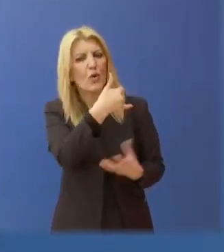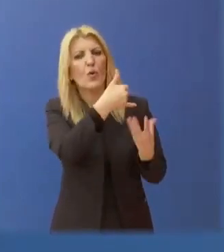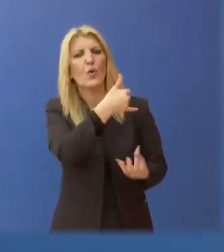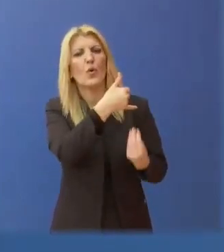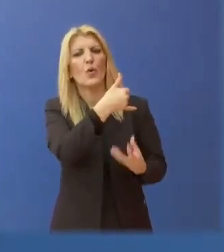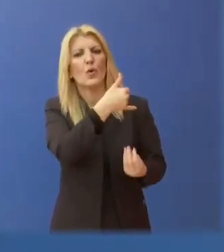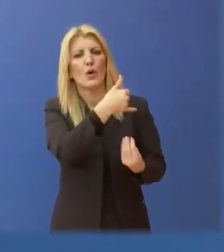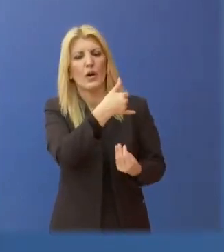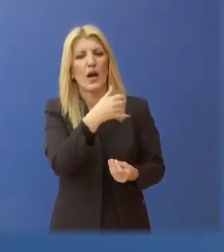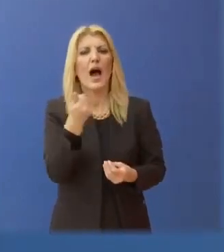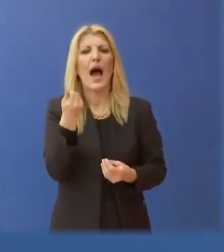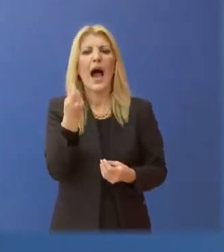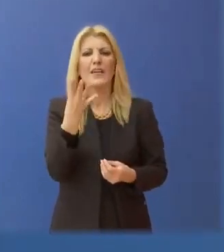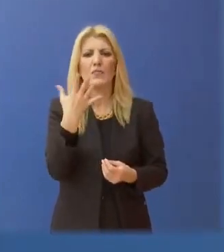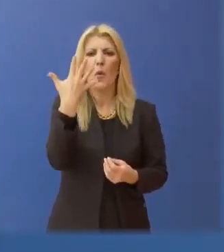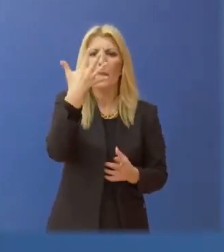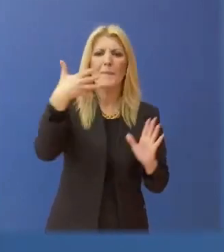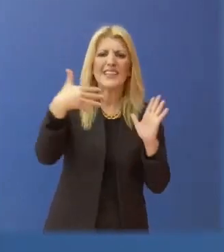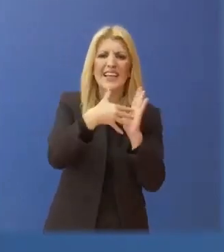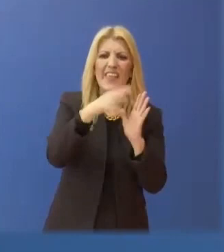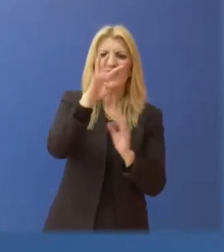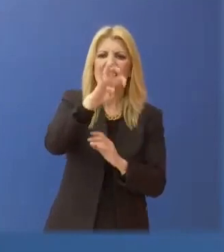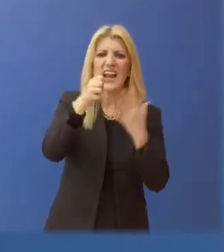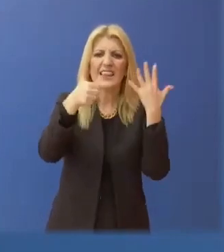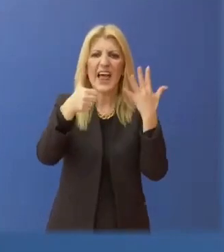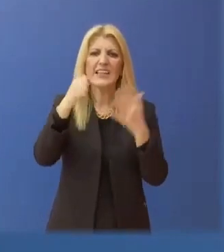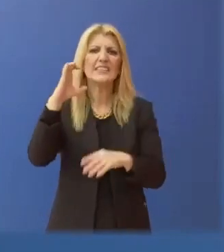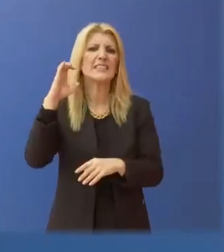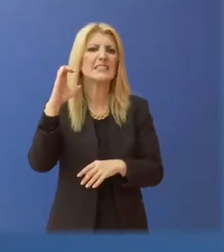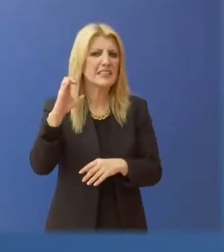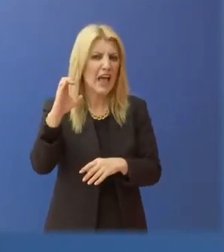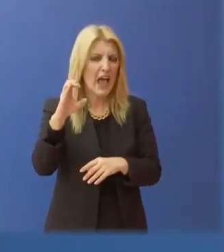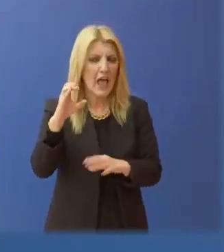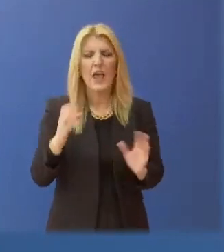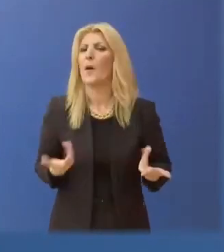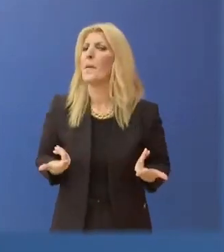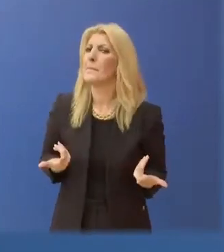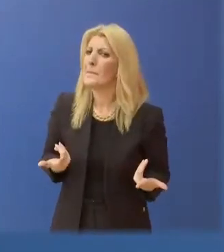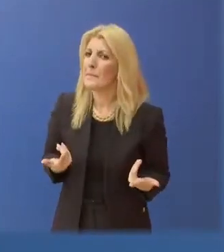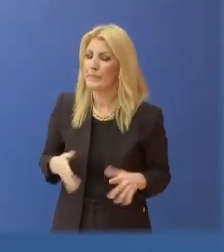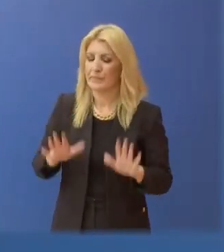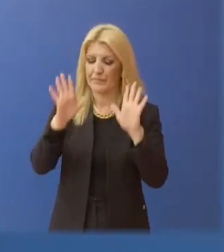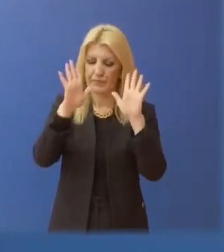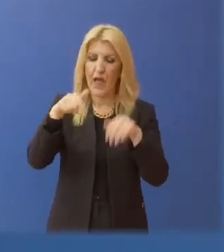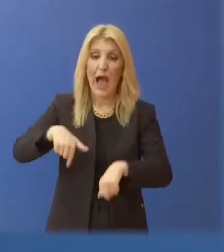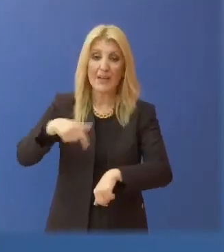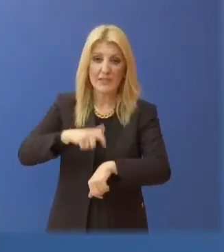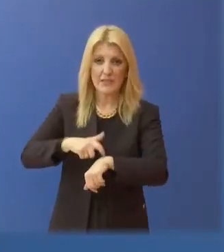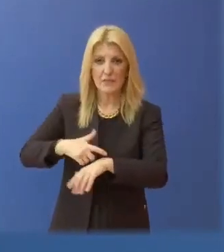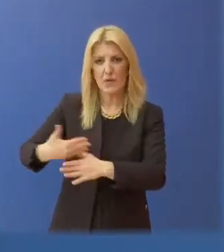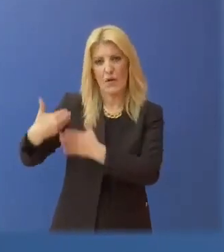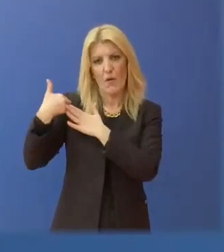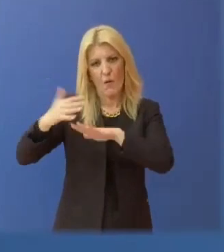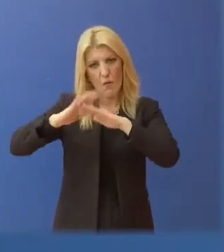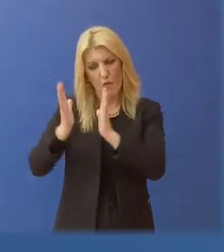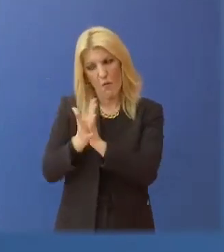.046 σε... Αυτός ο οποίος θα επιβεβαιώσει είναι η δικαστική έρευνα που βρίσκεται σε εξέλιξη, που θεωρώ ότι θα αξιολογήσει